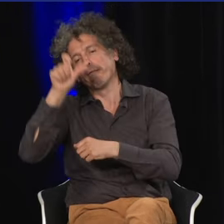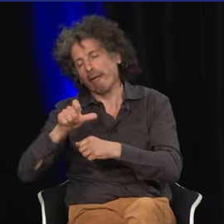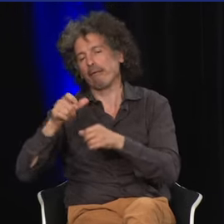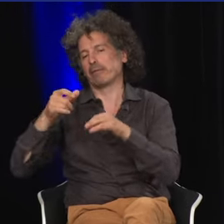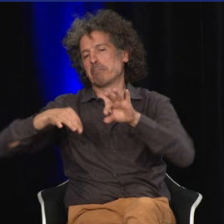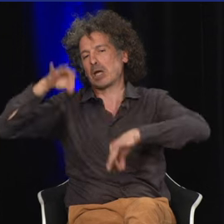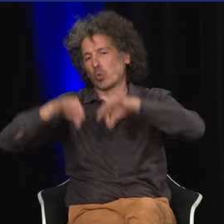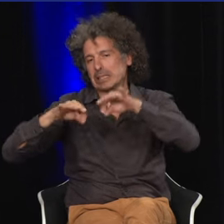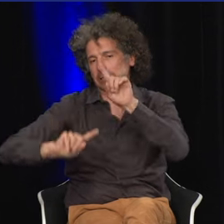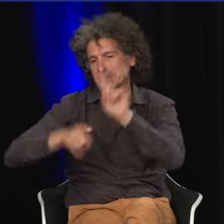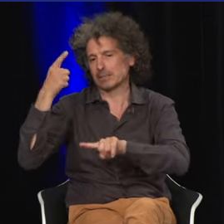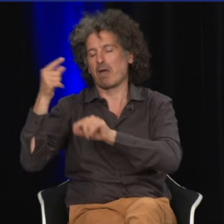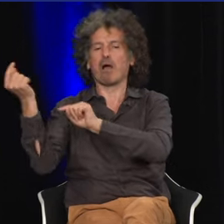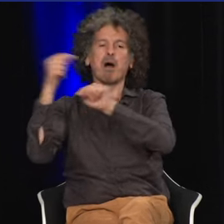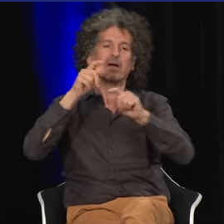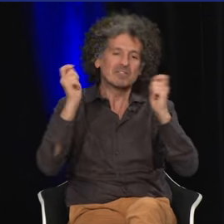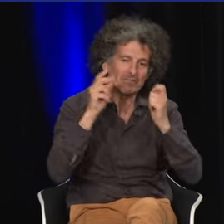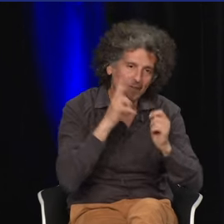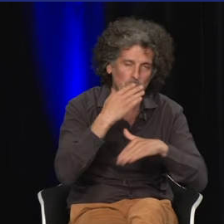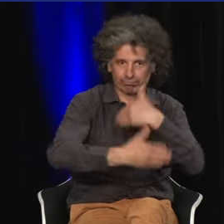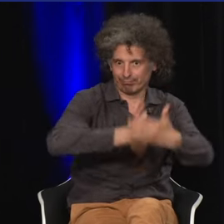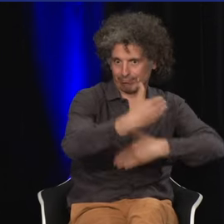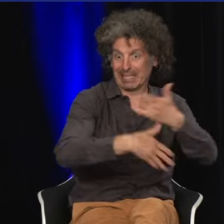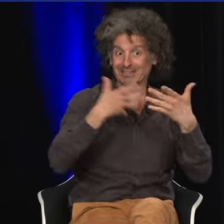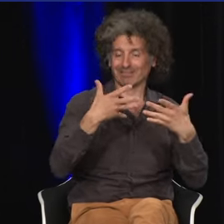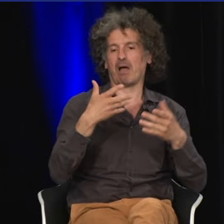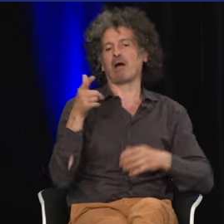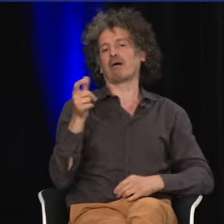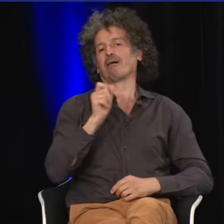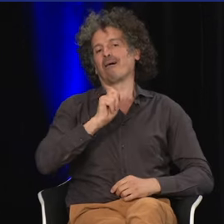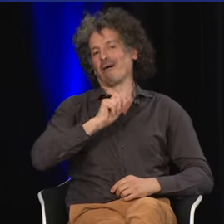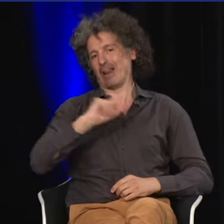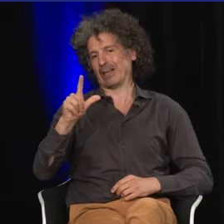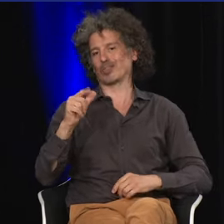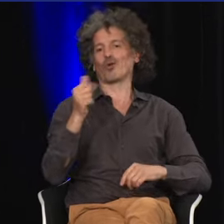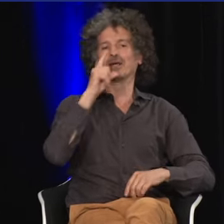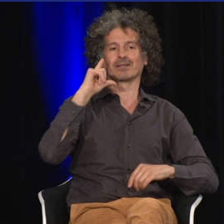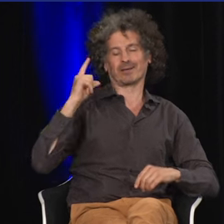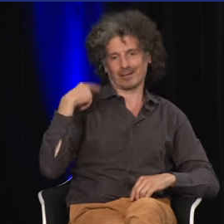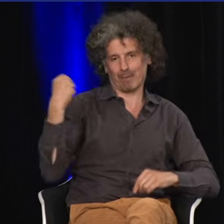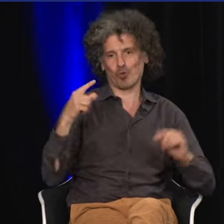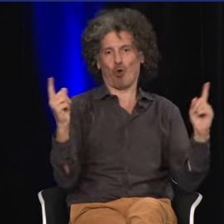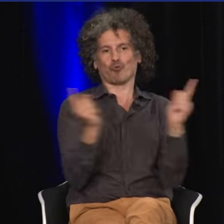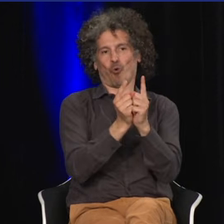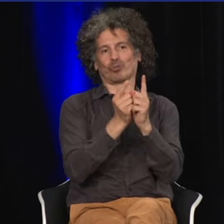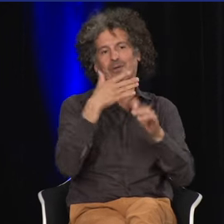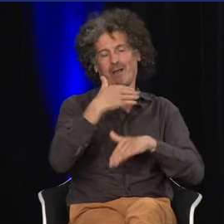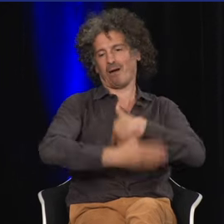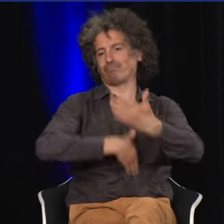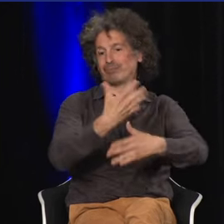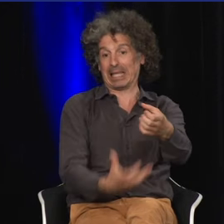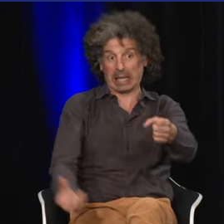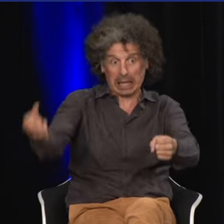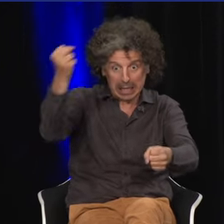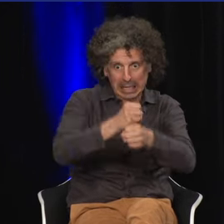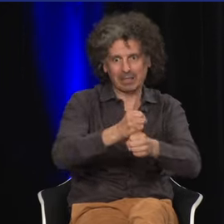il était assistant d'Alfredo et après ils sont venus tous les deux en France et Alfredo et